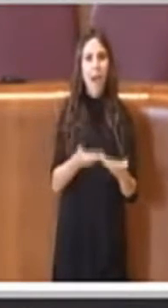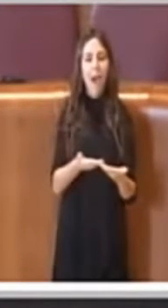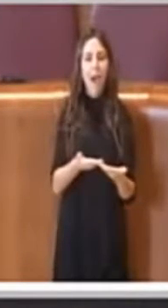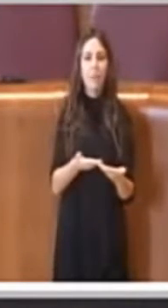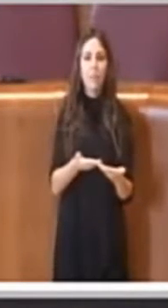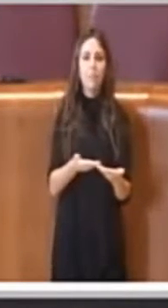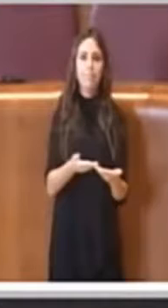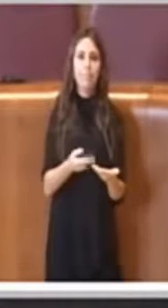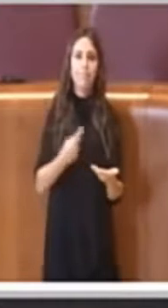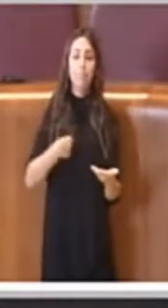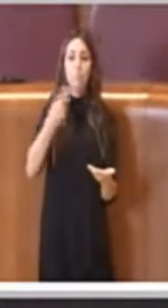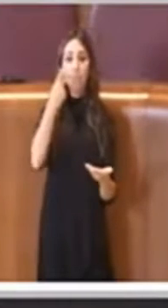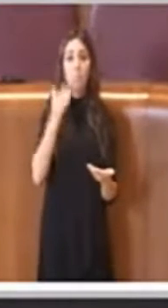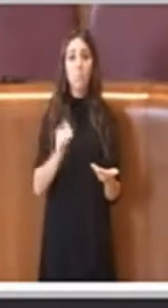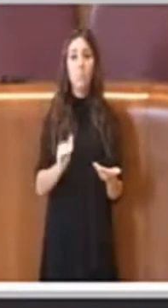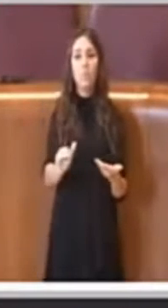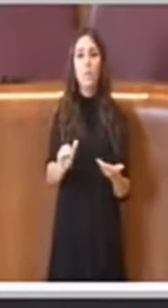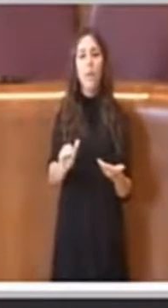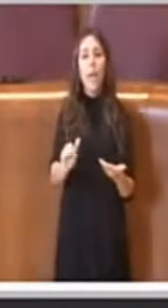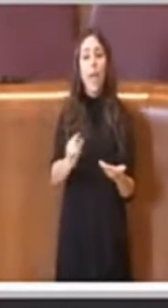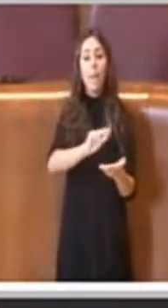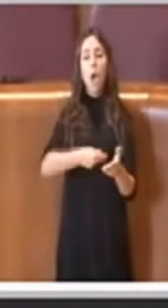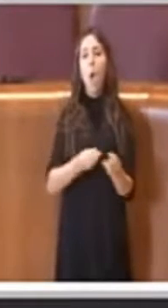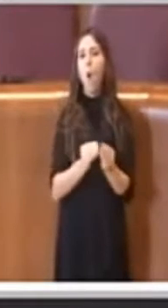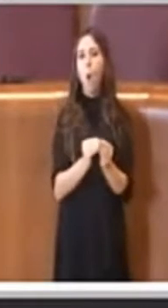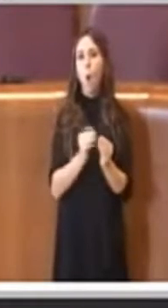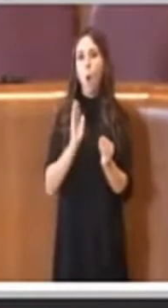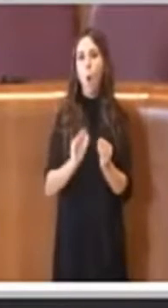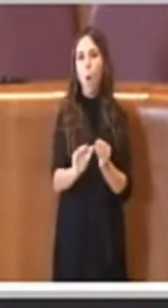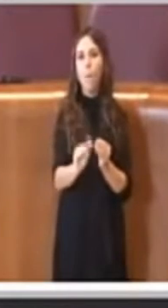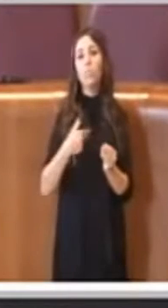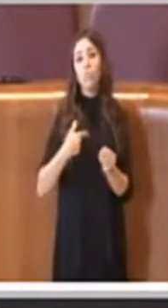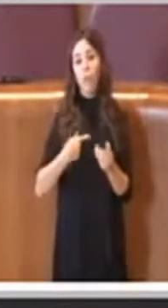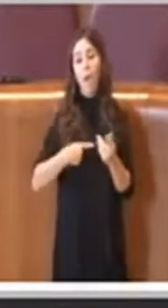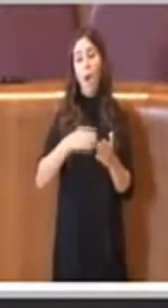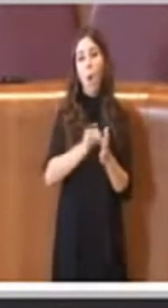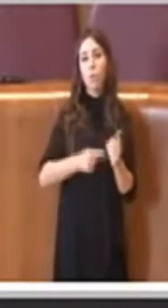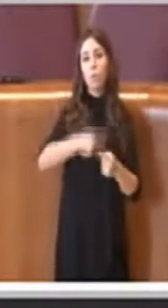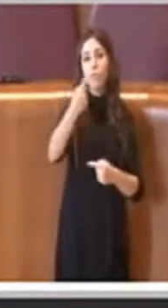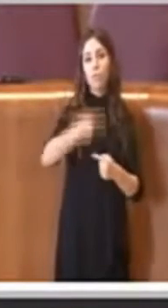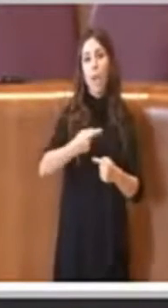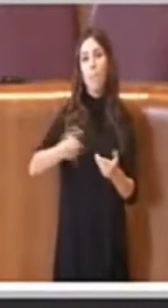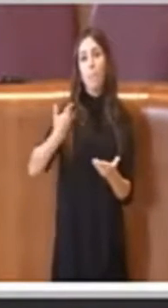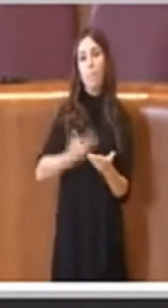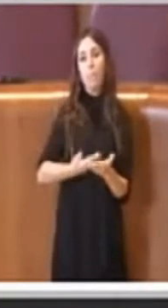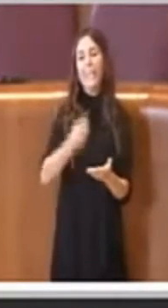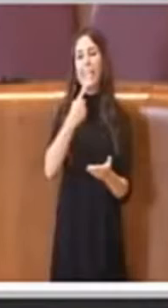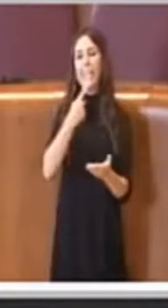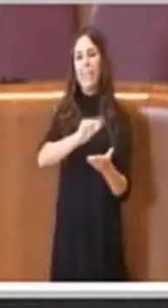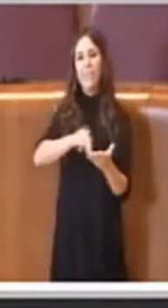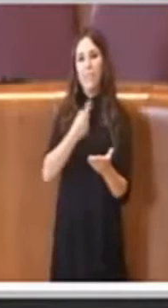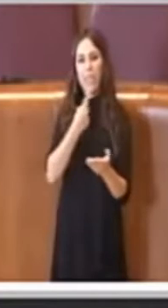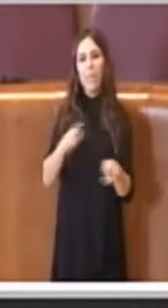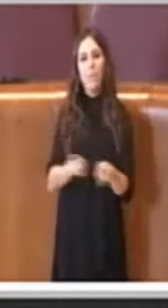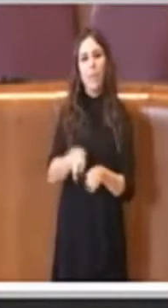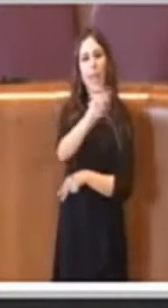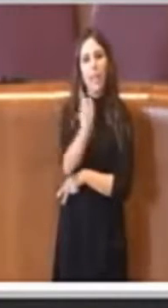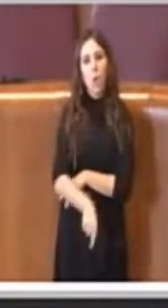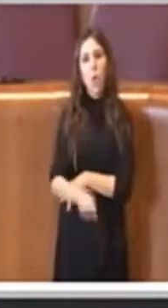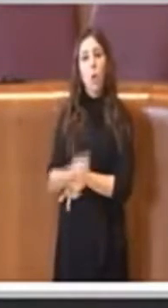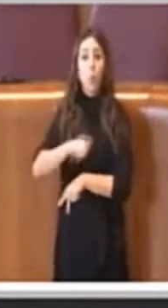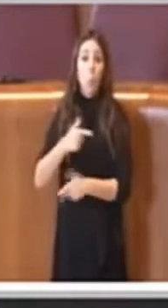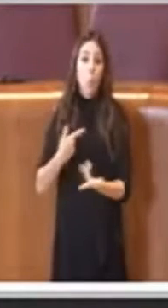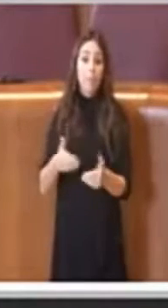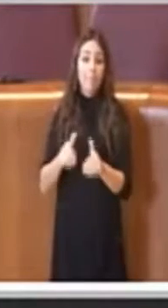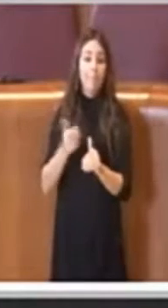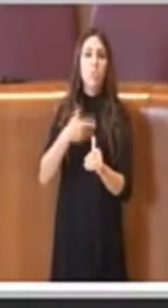vedremo come va l'emendamento, se no c'è anche l'ordine del giorno presentato da Fratelli d'Italia su cui abbiamo già dichiarato il nostro assenso,